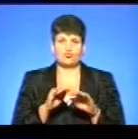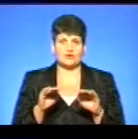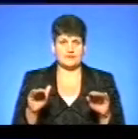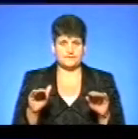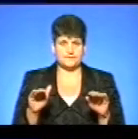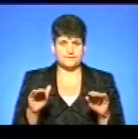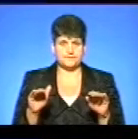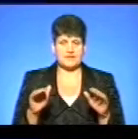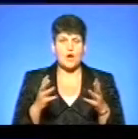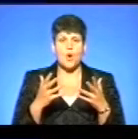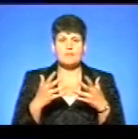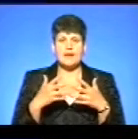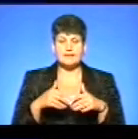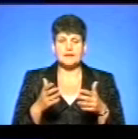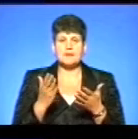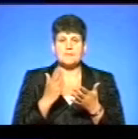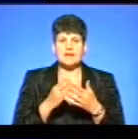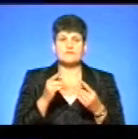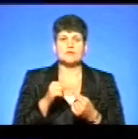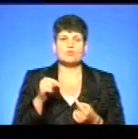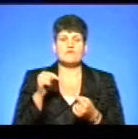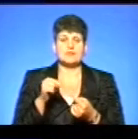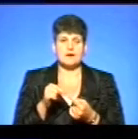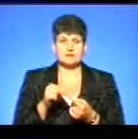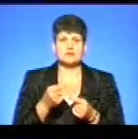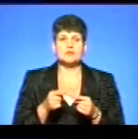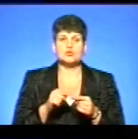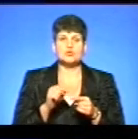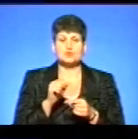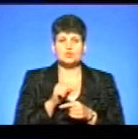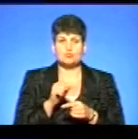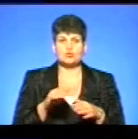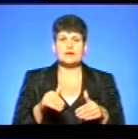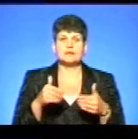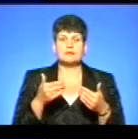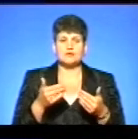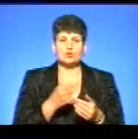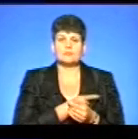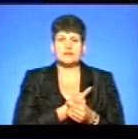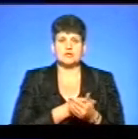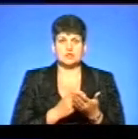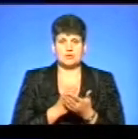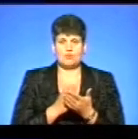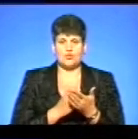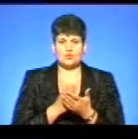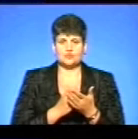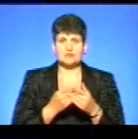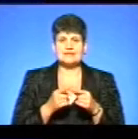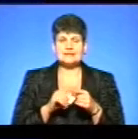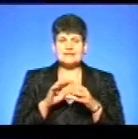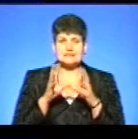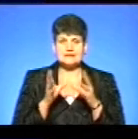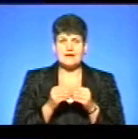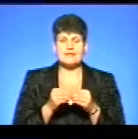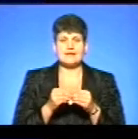Значить, обладнання, яке має відповідати цьому наданню саме медичних послуг, тобто, це і загальний